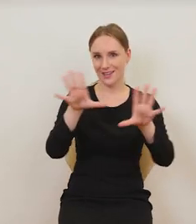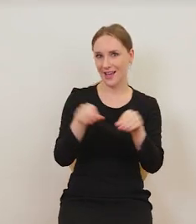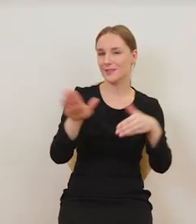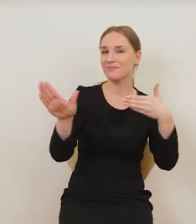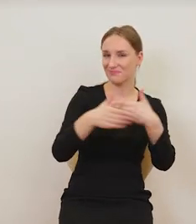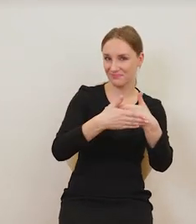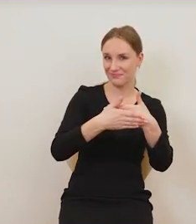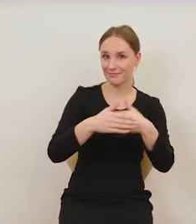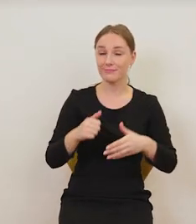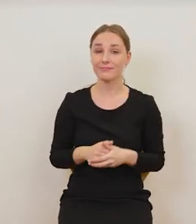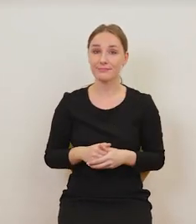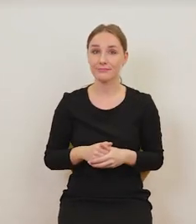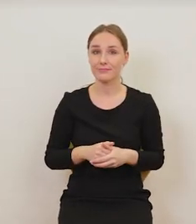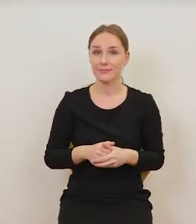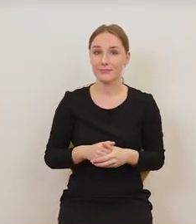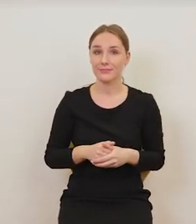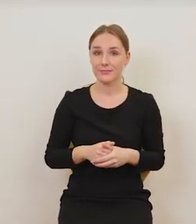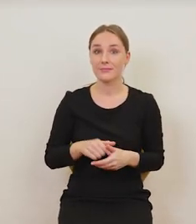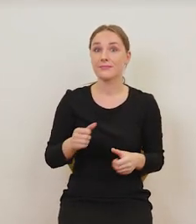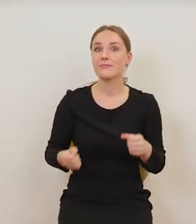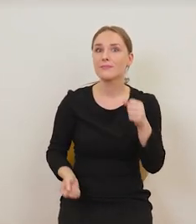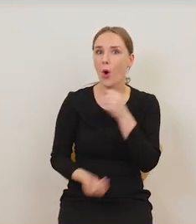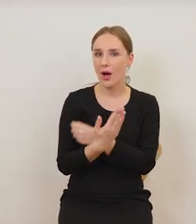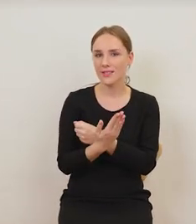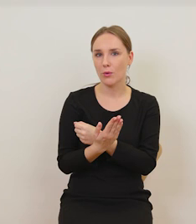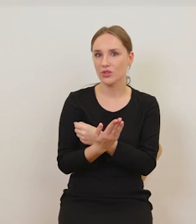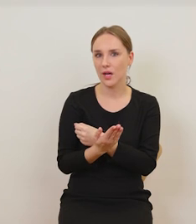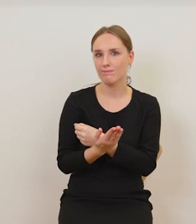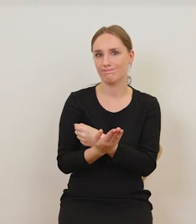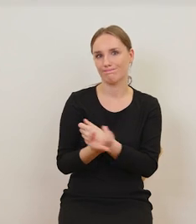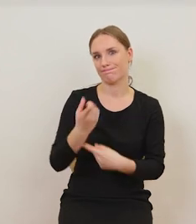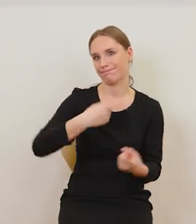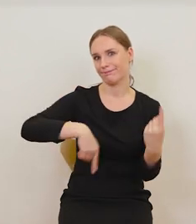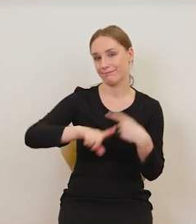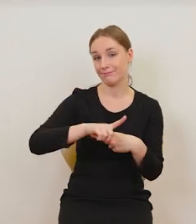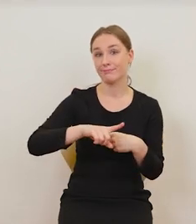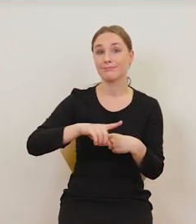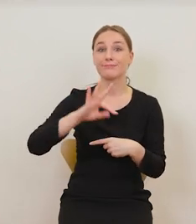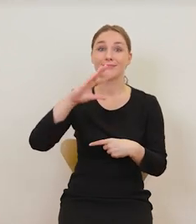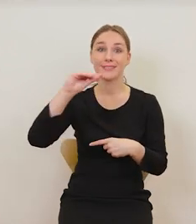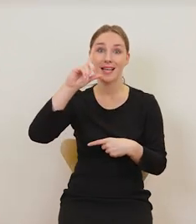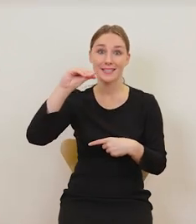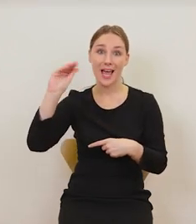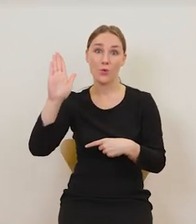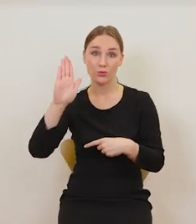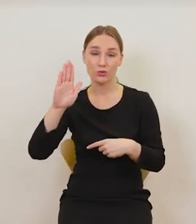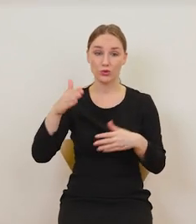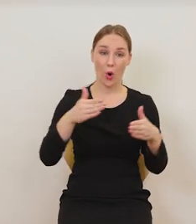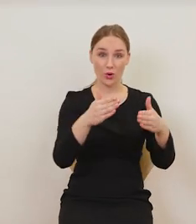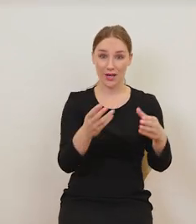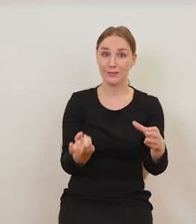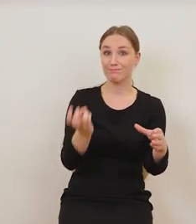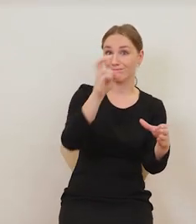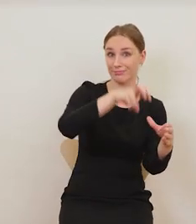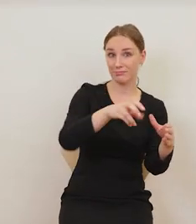A tu okazuje się, że prysły zmysły i Tezeusz wsiada na okręt i odpływa. Tam